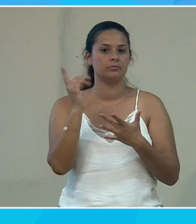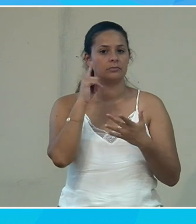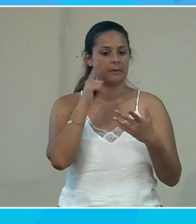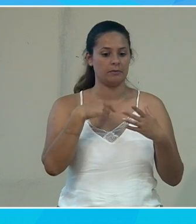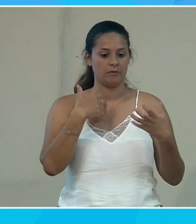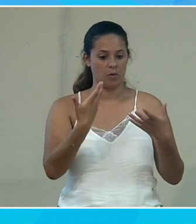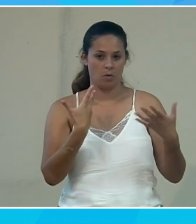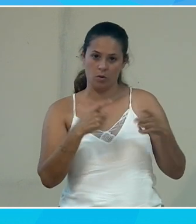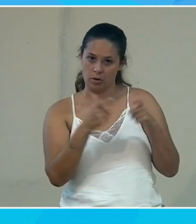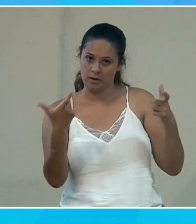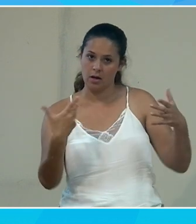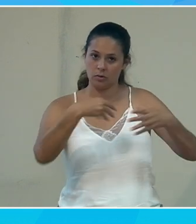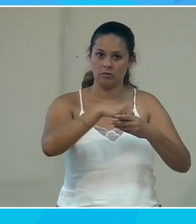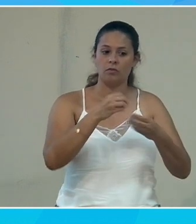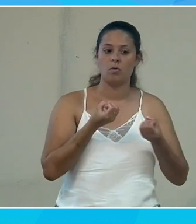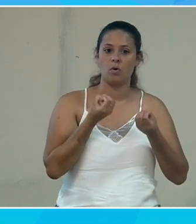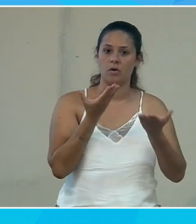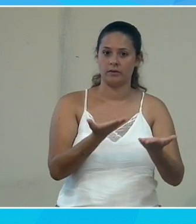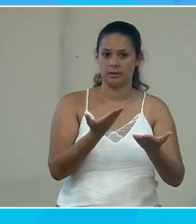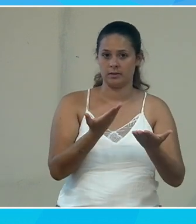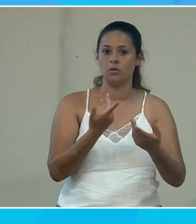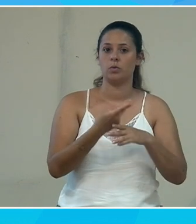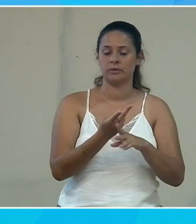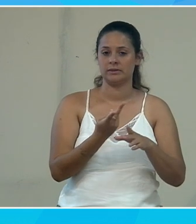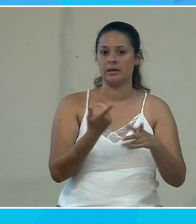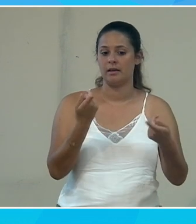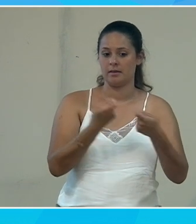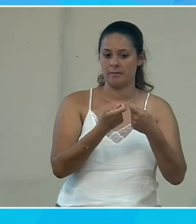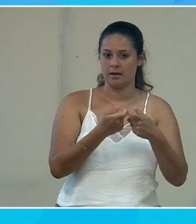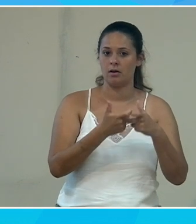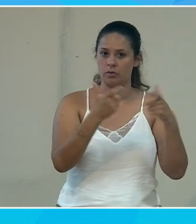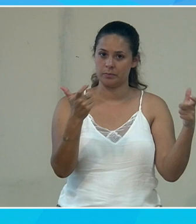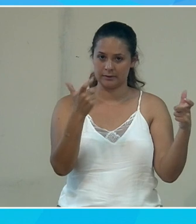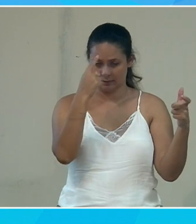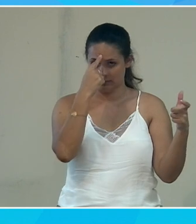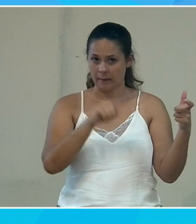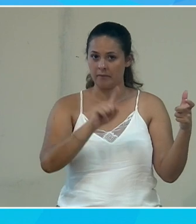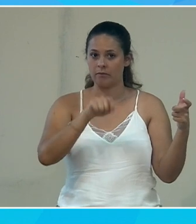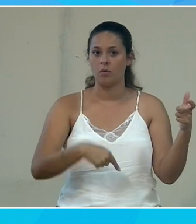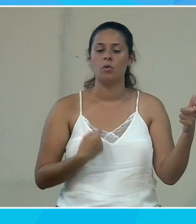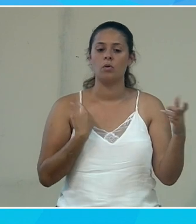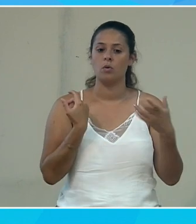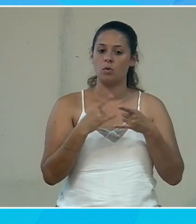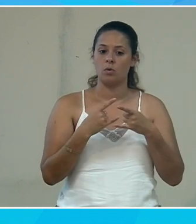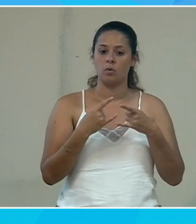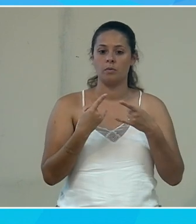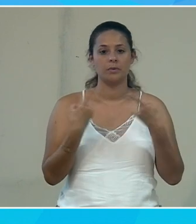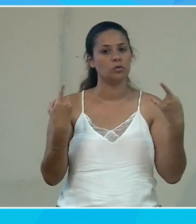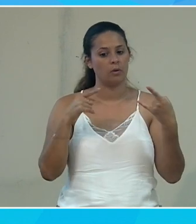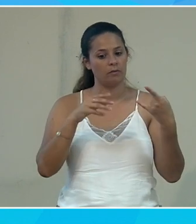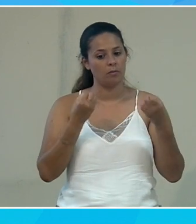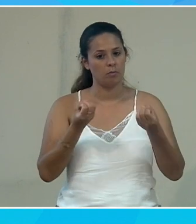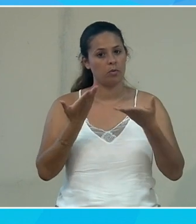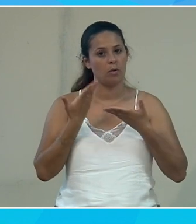veut entreprise inclusive on doit offrir des outils adaptés à son personnel donc les entreprises moi viennent me voir en disant qu'est-ce que Microsoft propose pour des gens qui